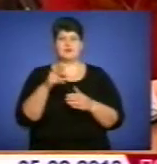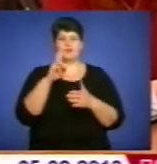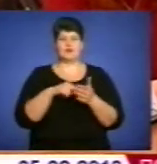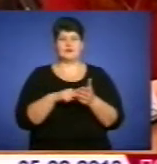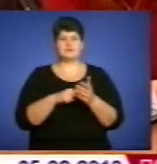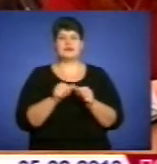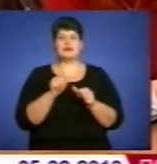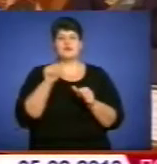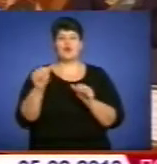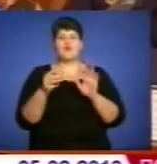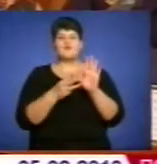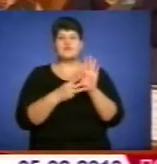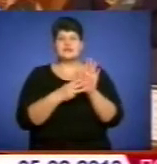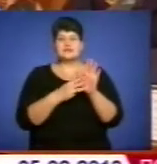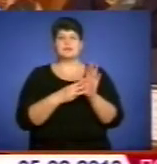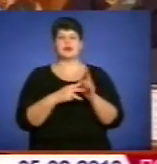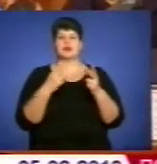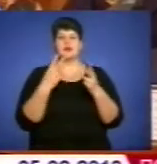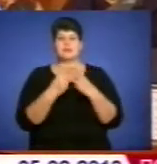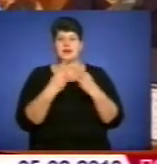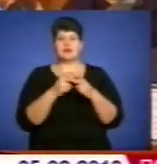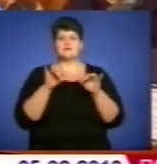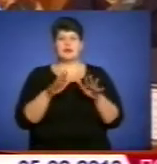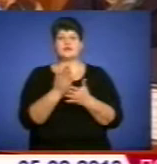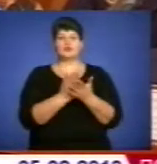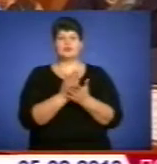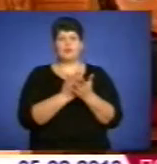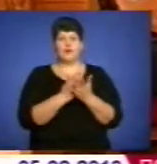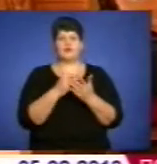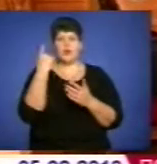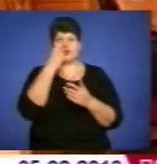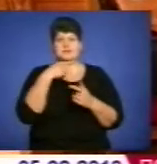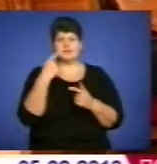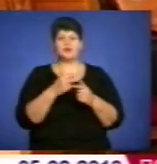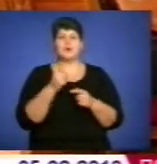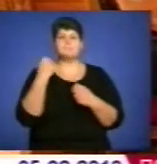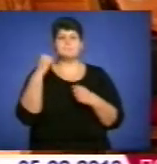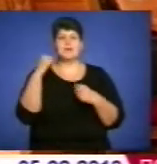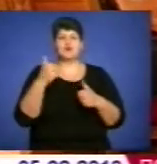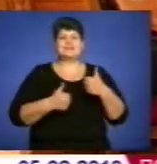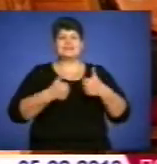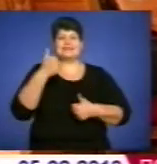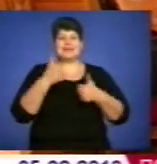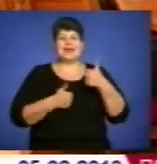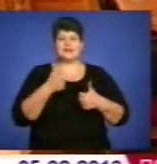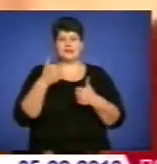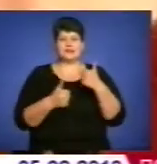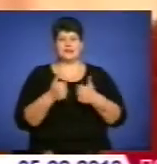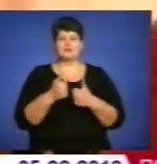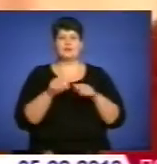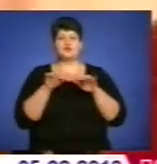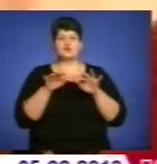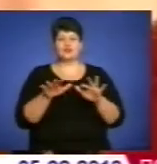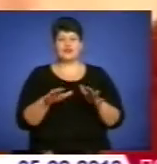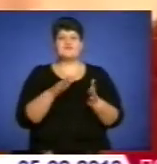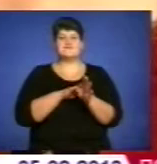кримінальних справ стосовно службових осіб, переможців тендерних процедур, через які постачали товарно-матеріальні цінності і